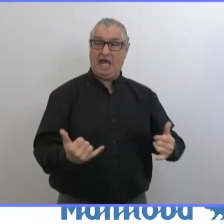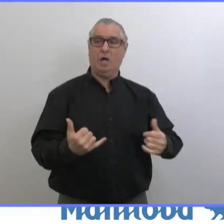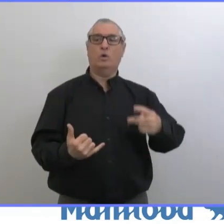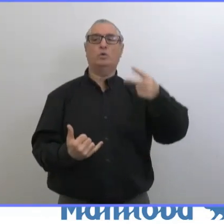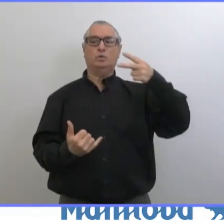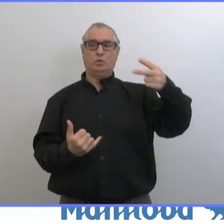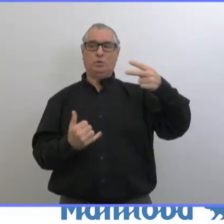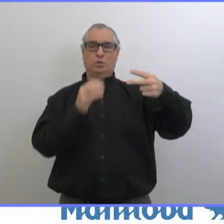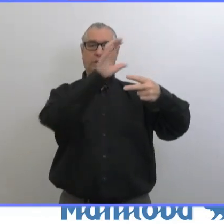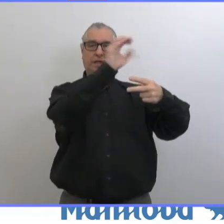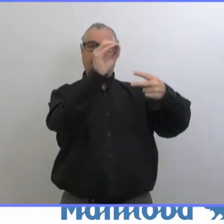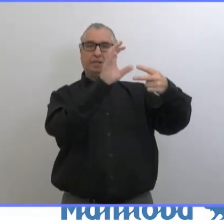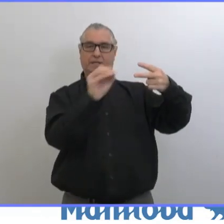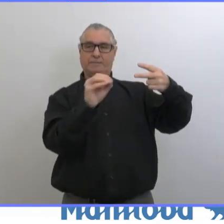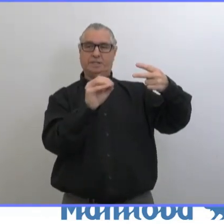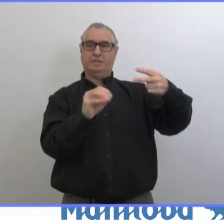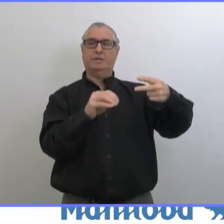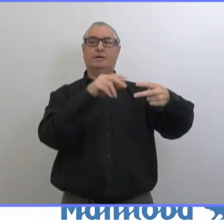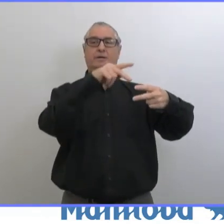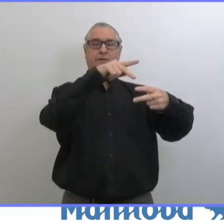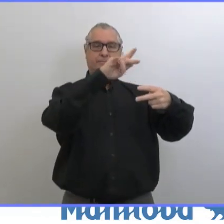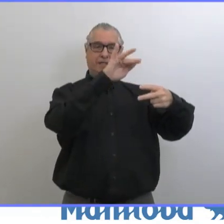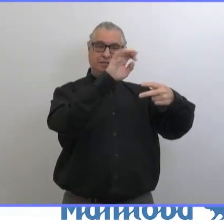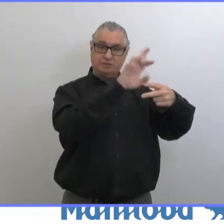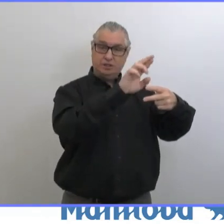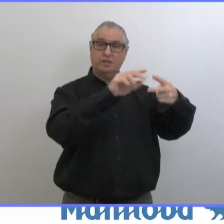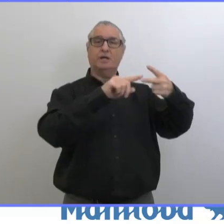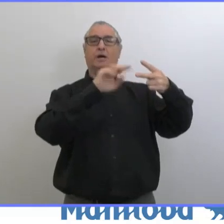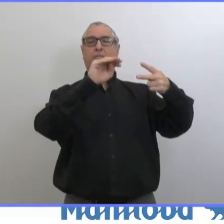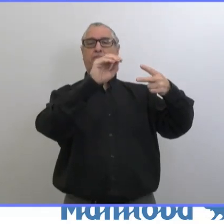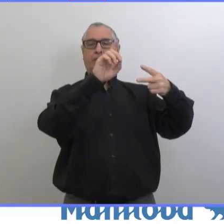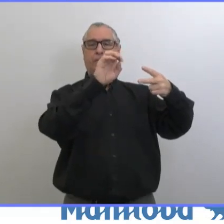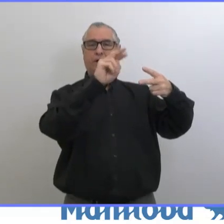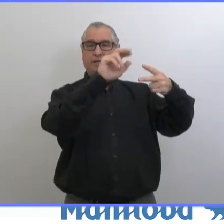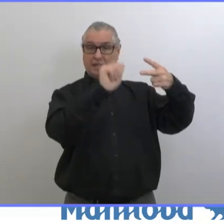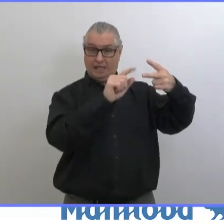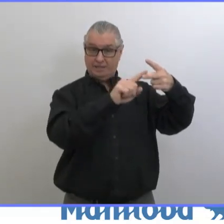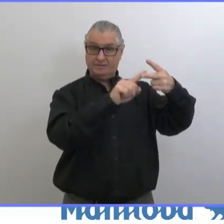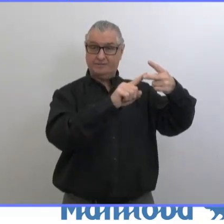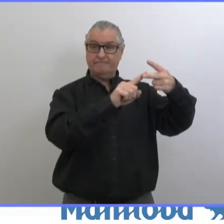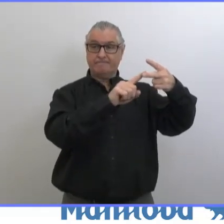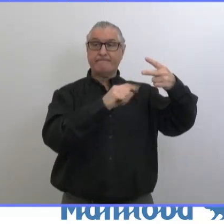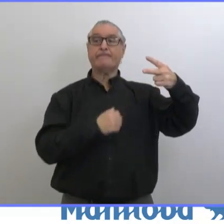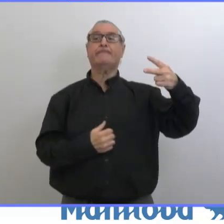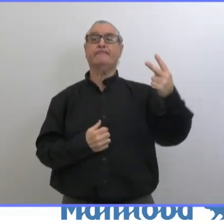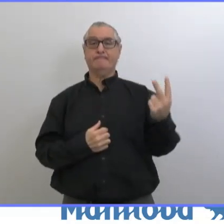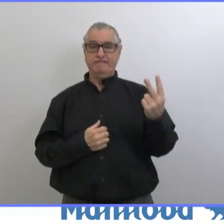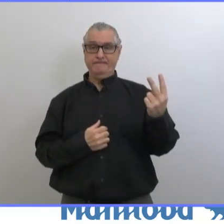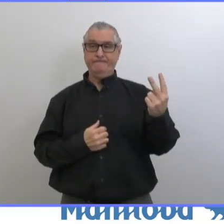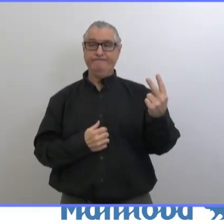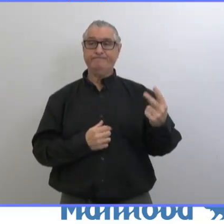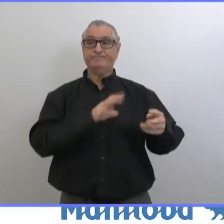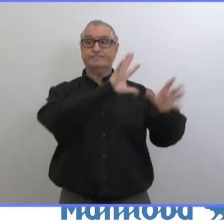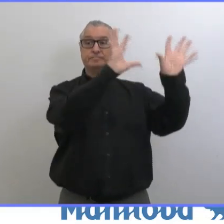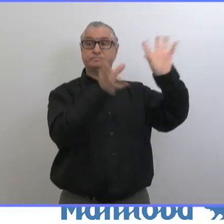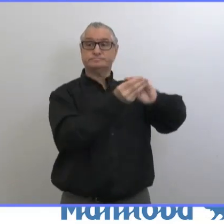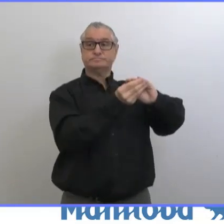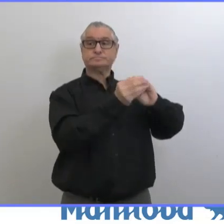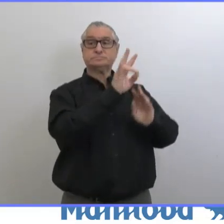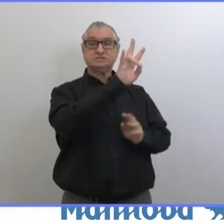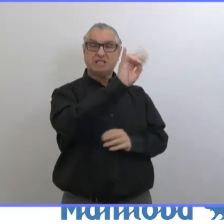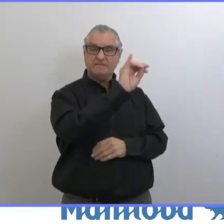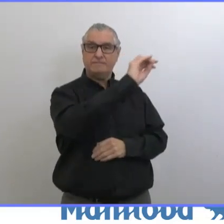par rapport aux vaccins qui sont acceptés à l'heure actuelle. Et on assume qu'on va